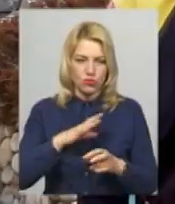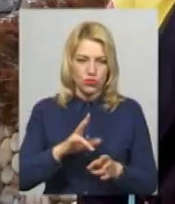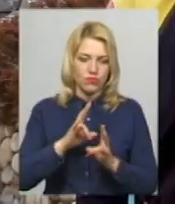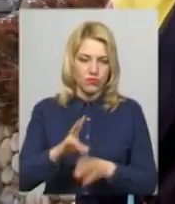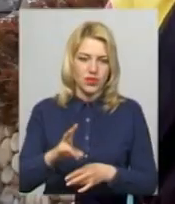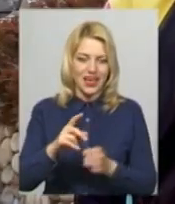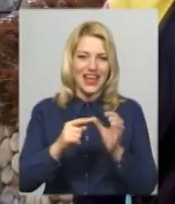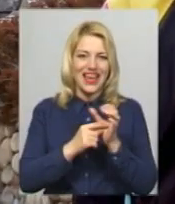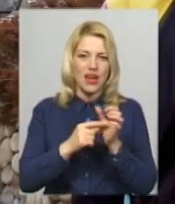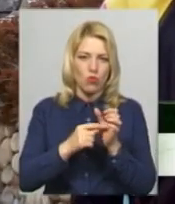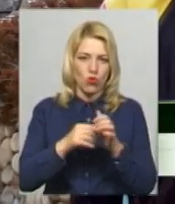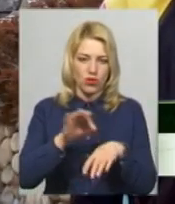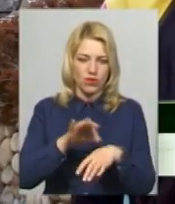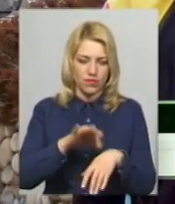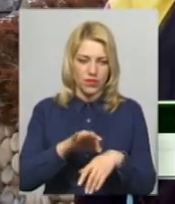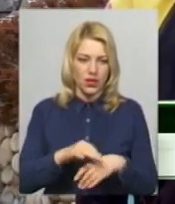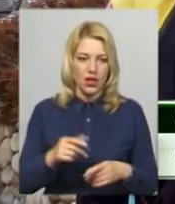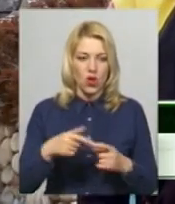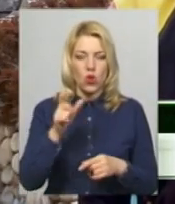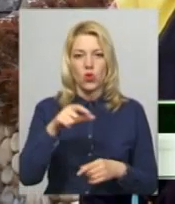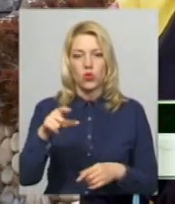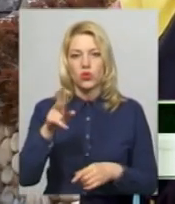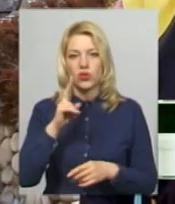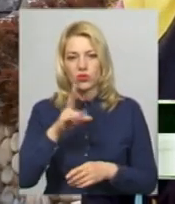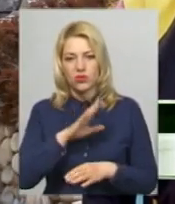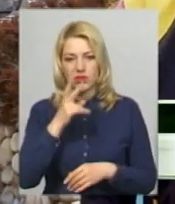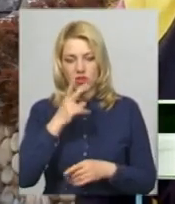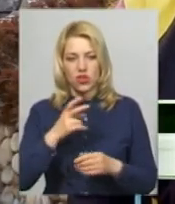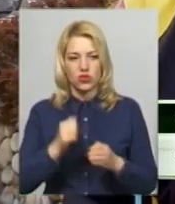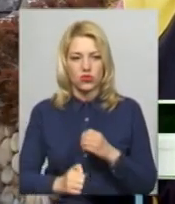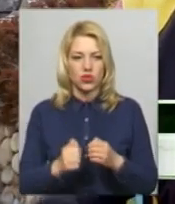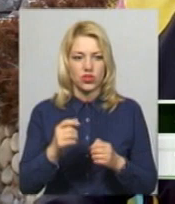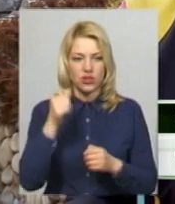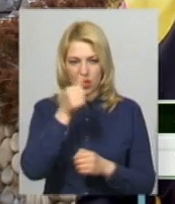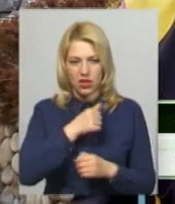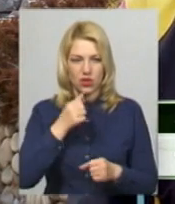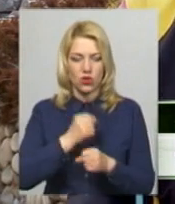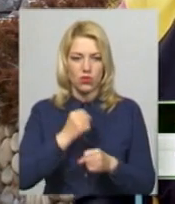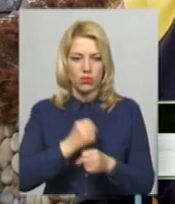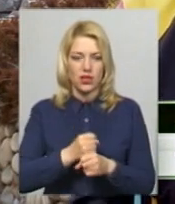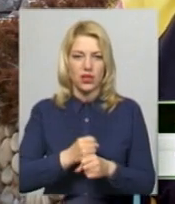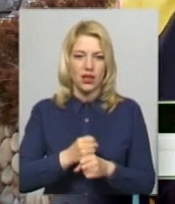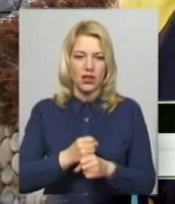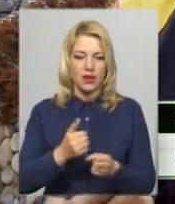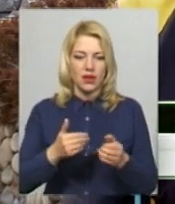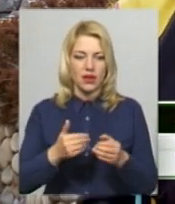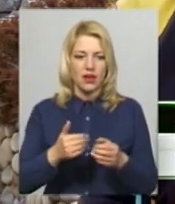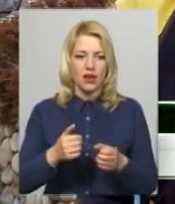Ті люди, які, незважаючи кожен рік, робили обробки